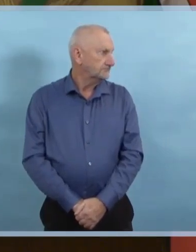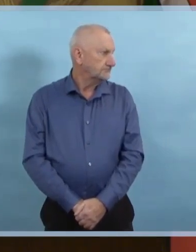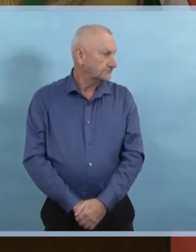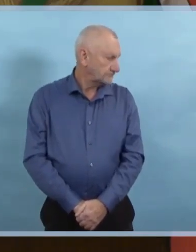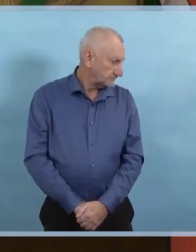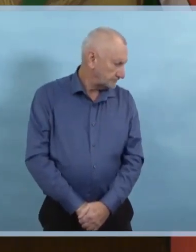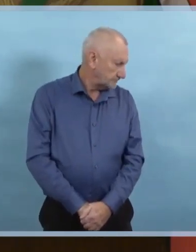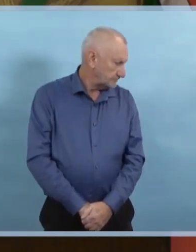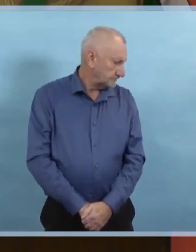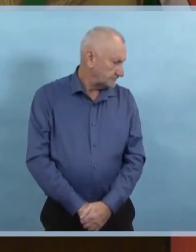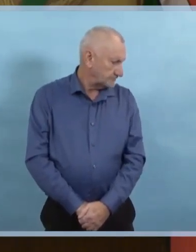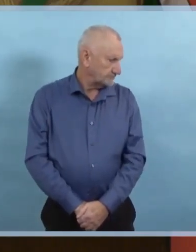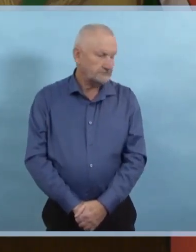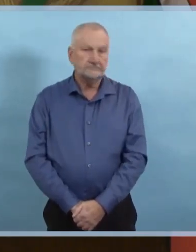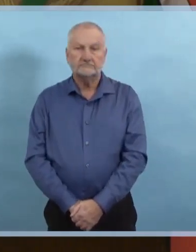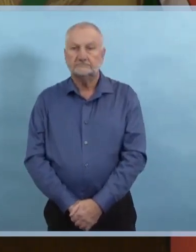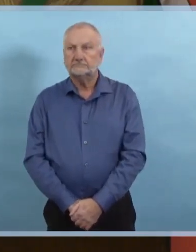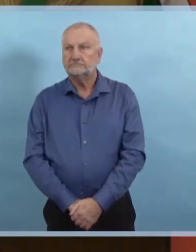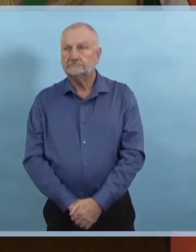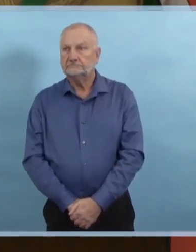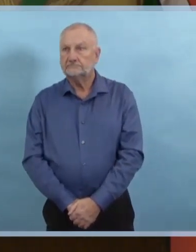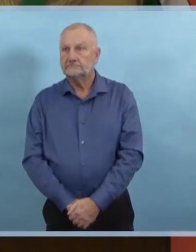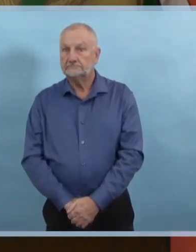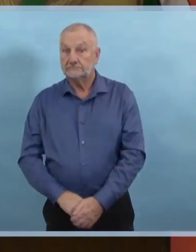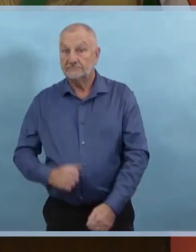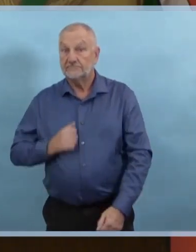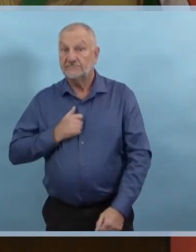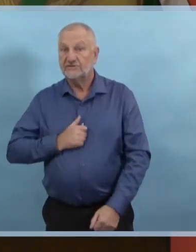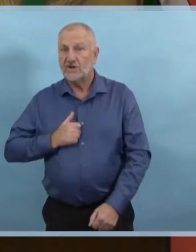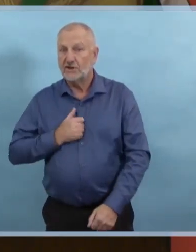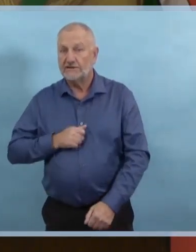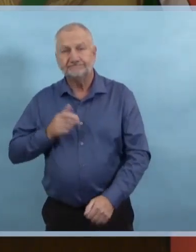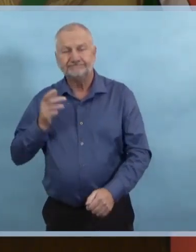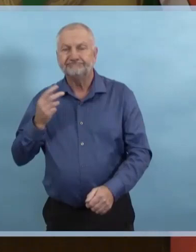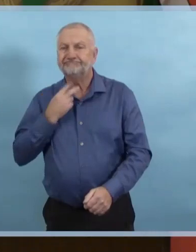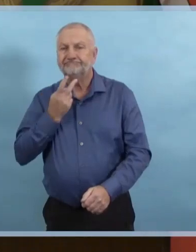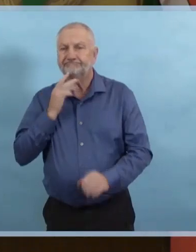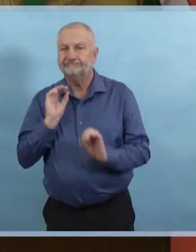et nous parler de la capacité de notre système de santé. Donc, bienvenue l'INET.